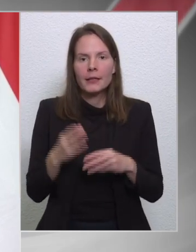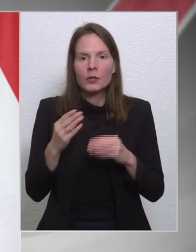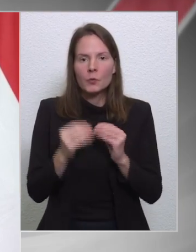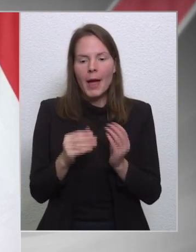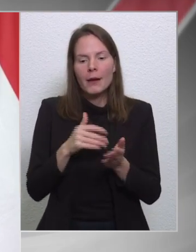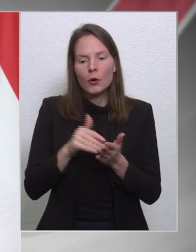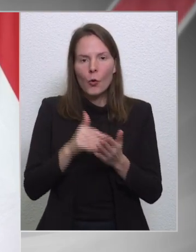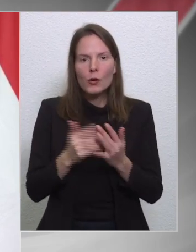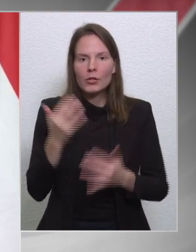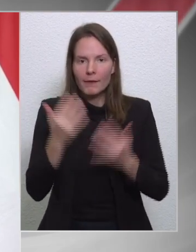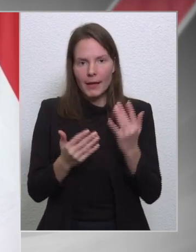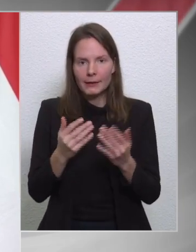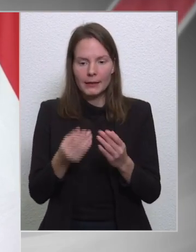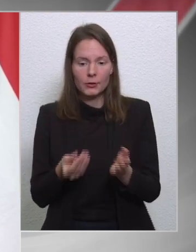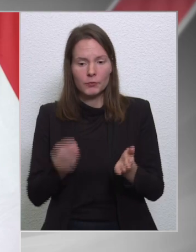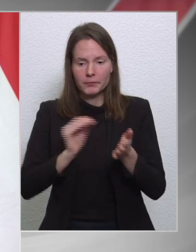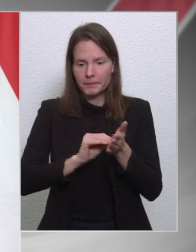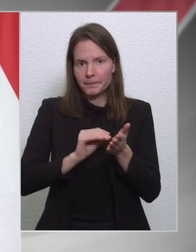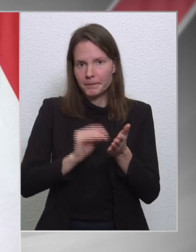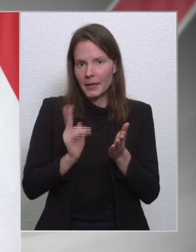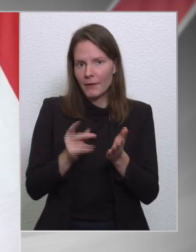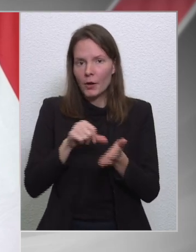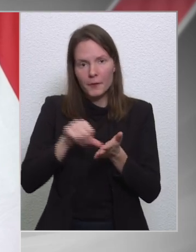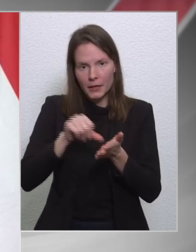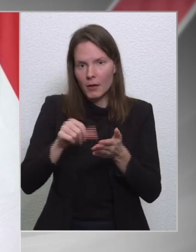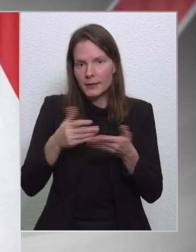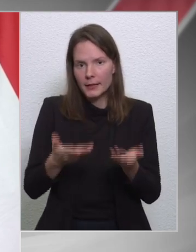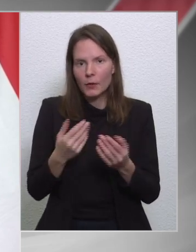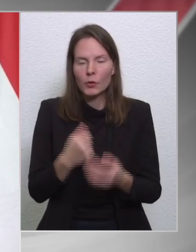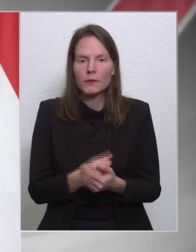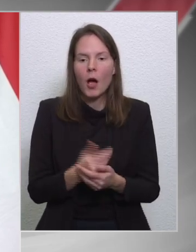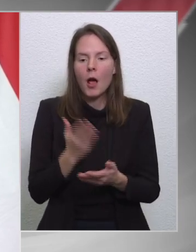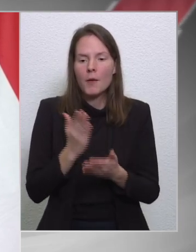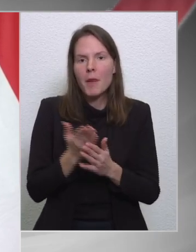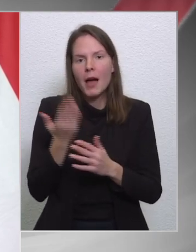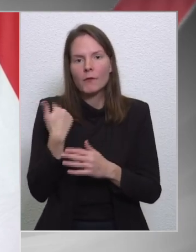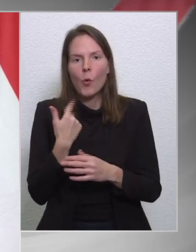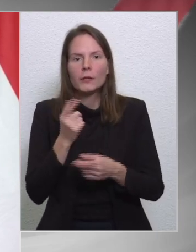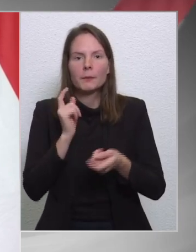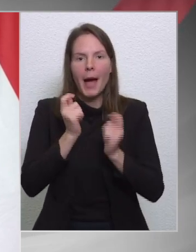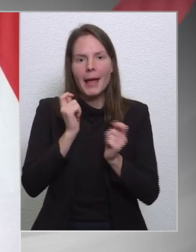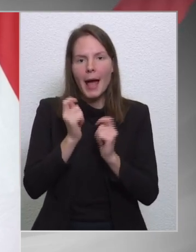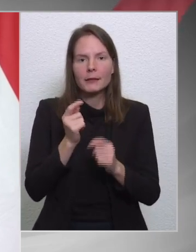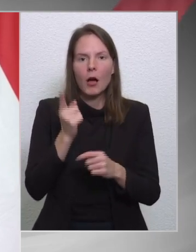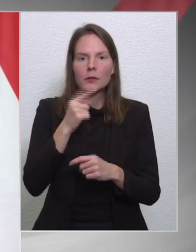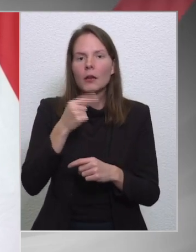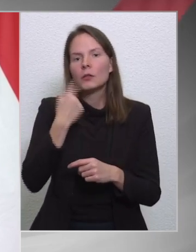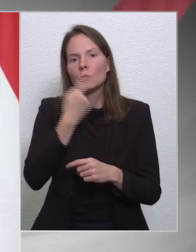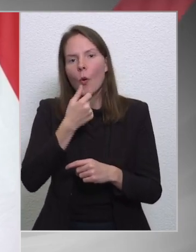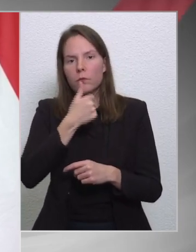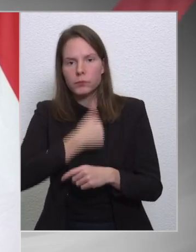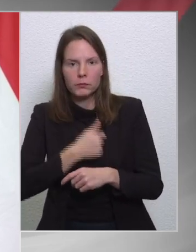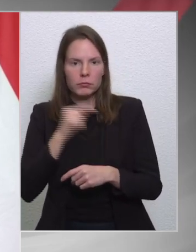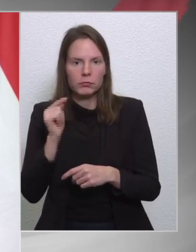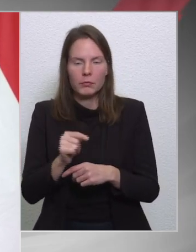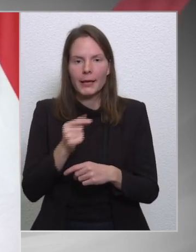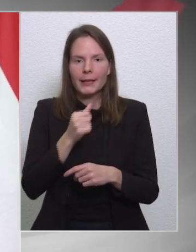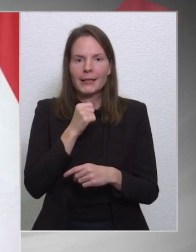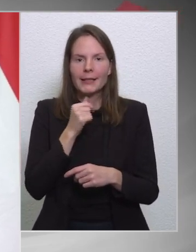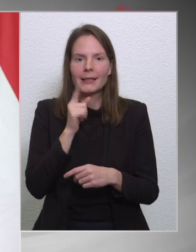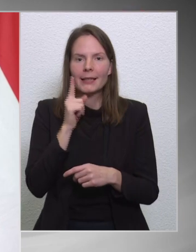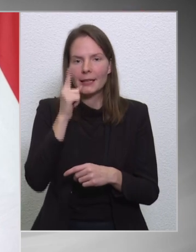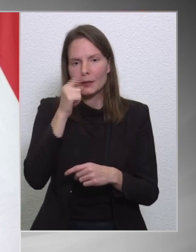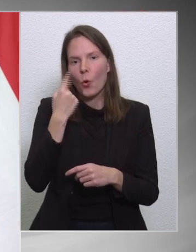finanszírozza, eddig is már a TOP, GINOP esetében már voltak pályázatok kiírva, vannak nyertesek, ezt a költségvetés